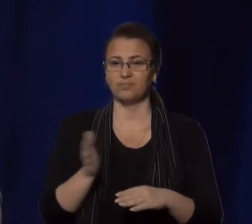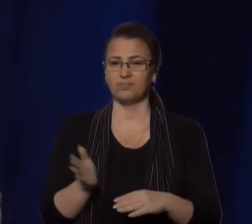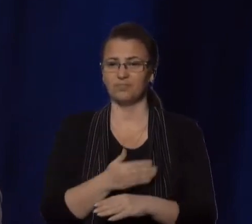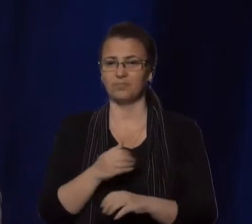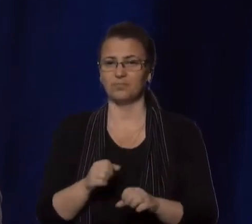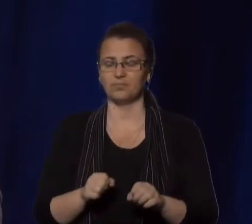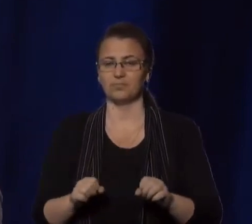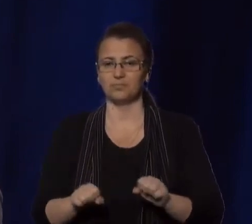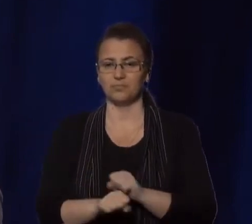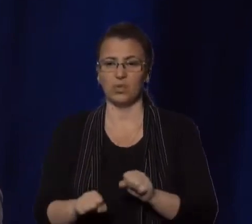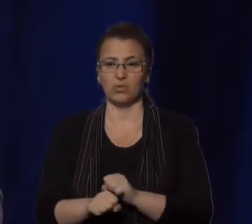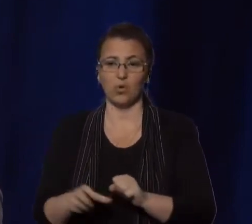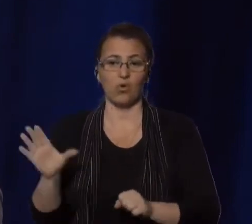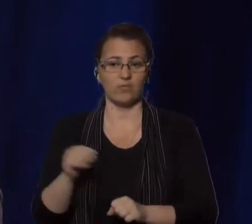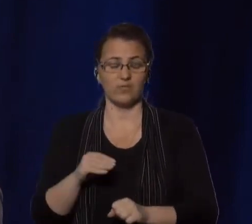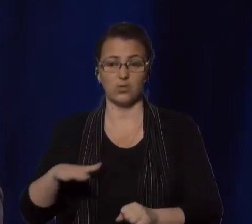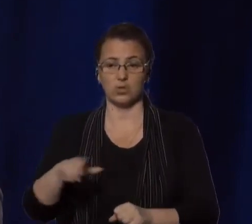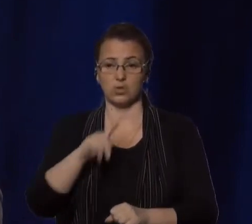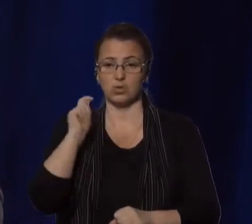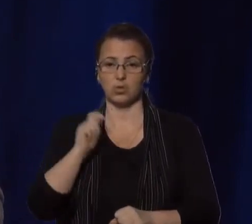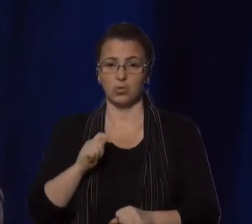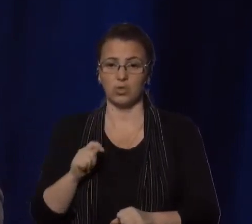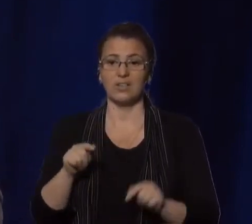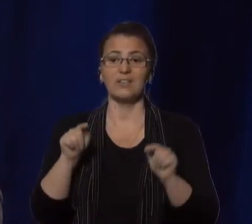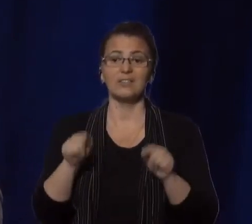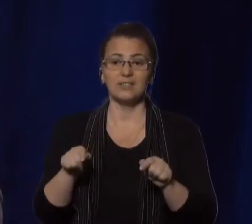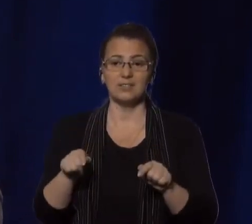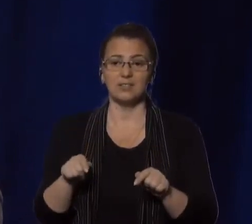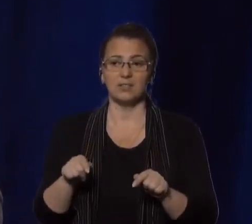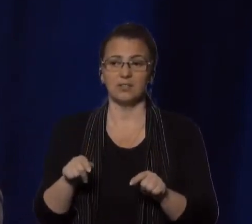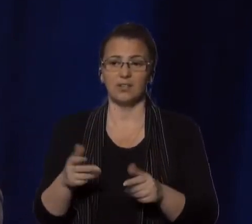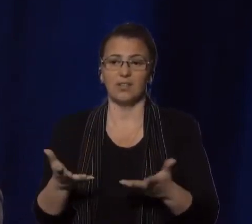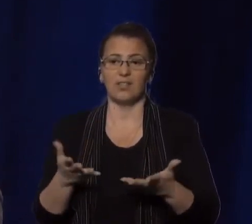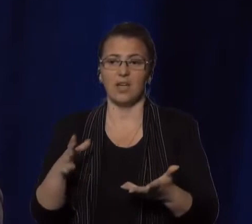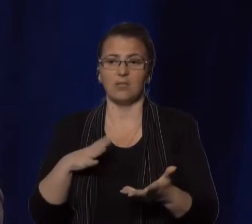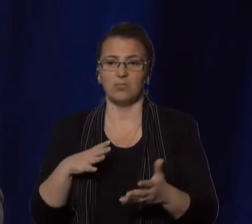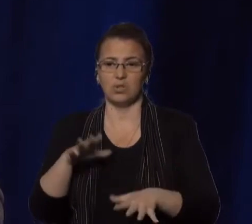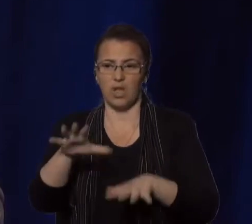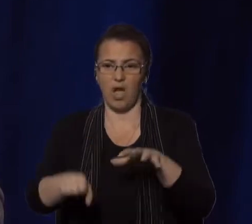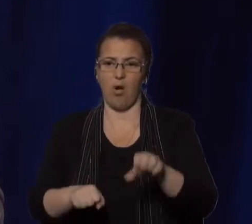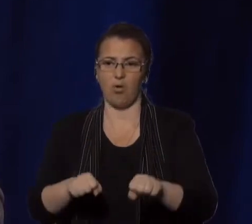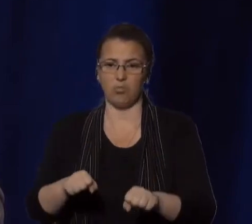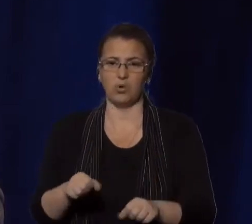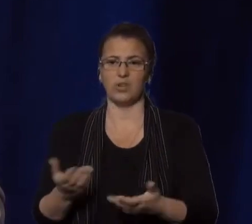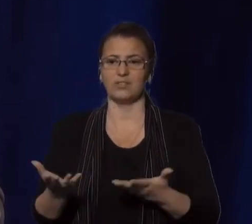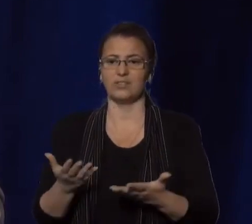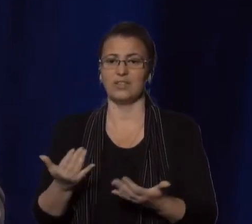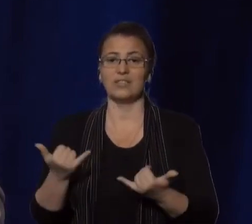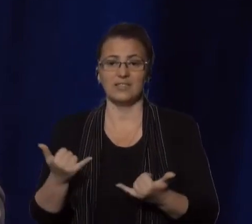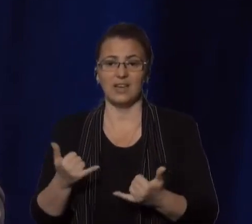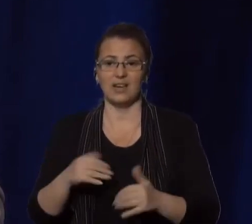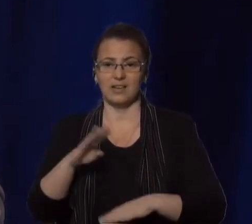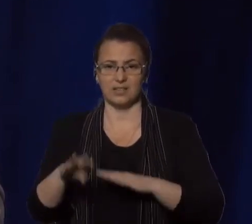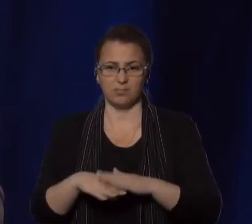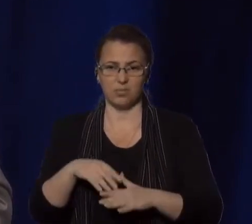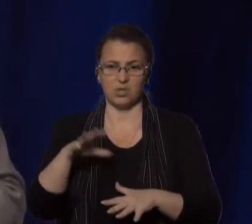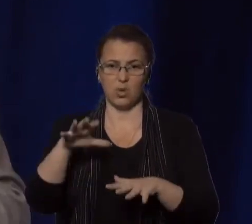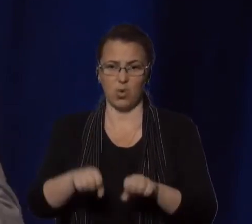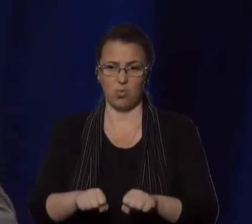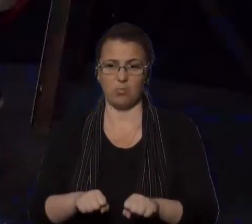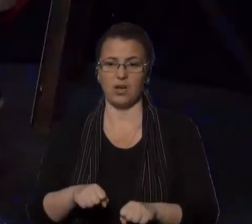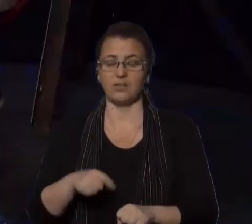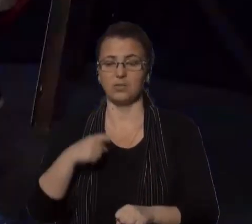усю територію України, зокрема ті, які були окуповані, ті, які зараз знаходяться під тимчасовою окупацією?